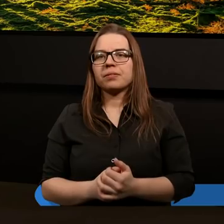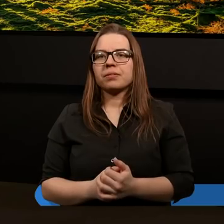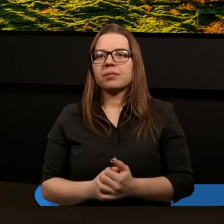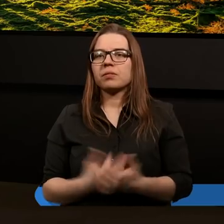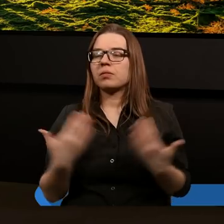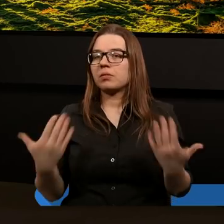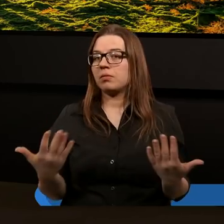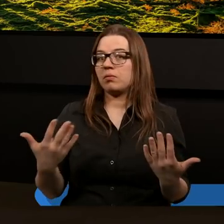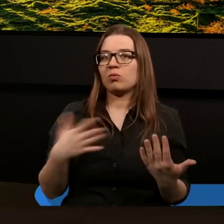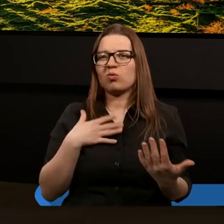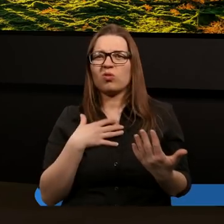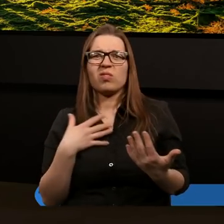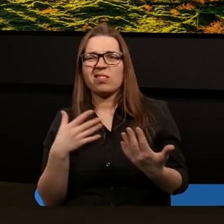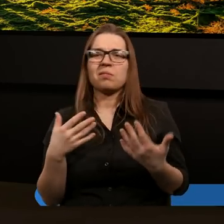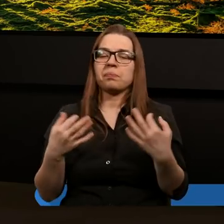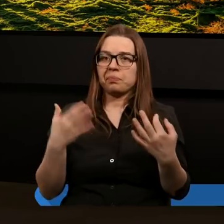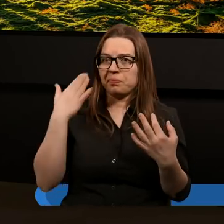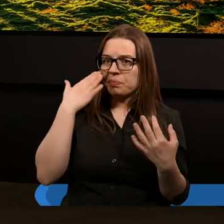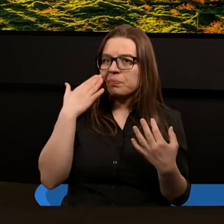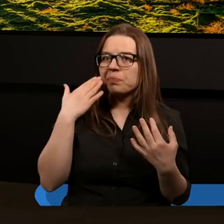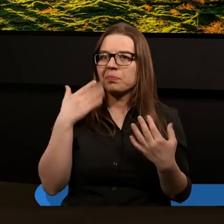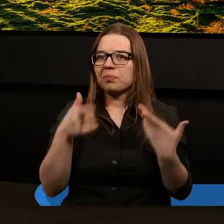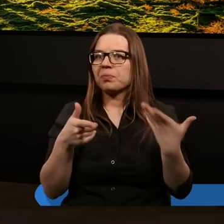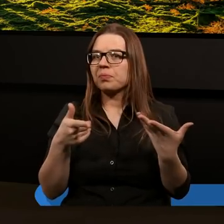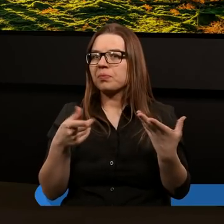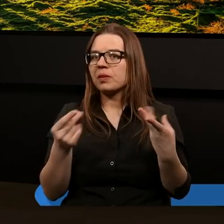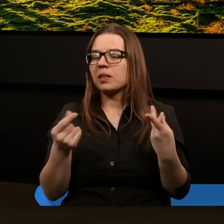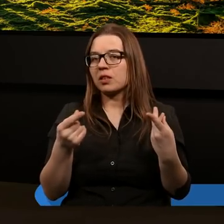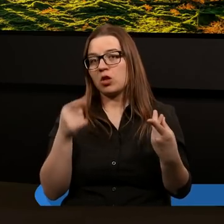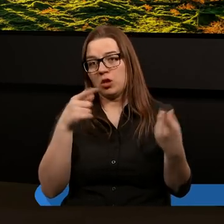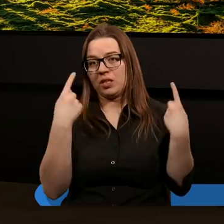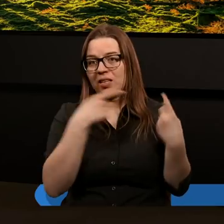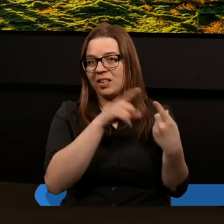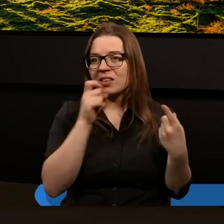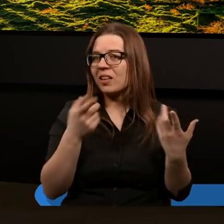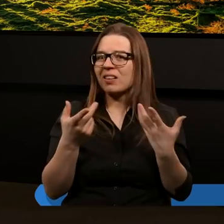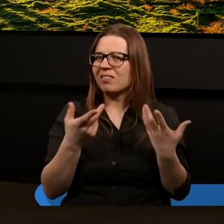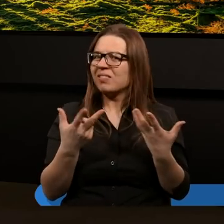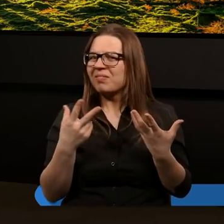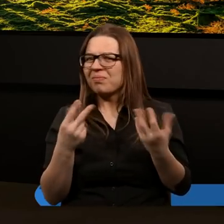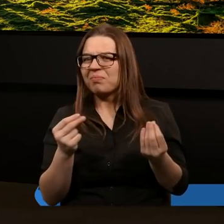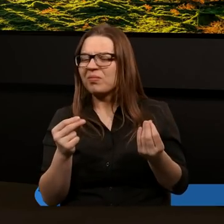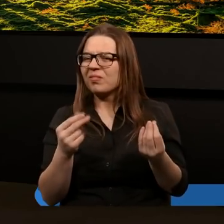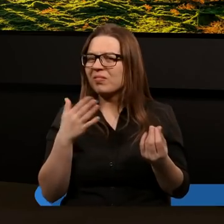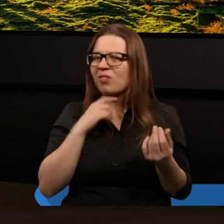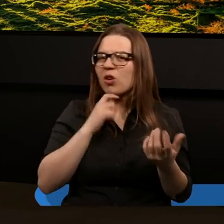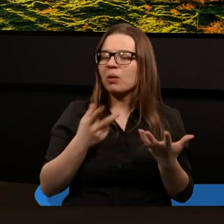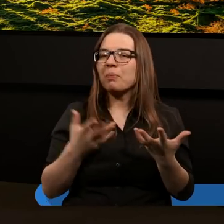nie wątpię, że pod inicjatywę szatana, bo według mnie to jest zbyt błahy